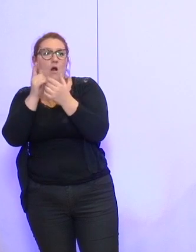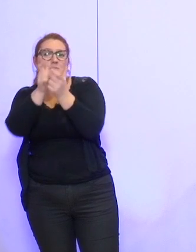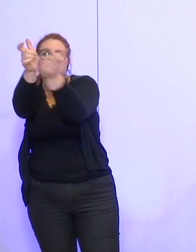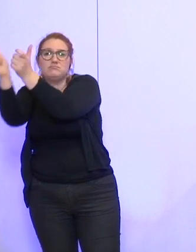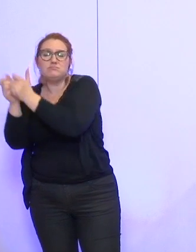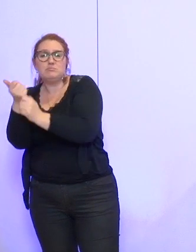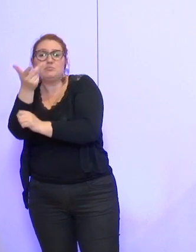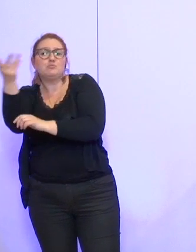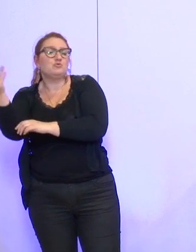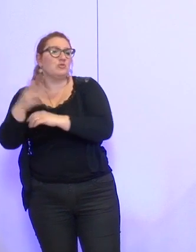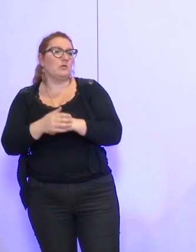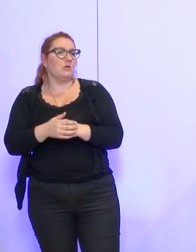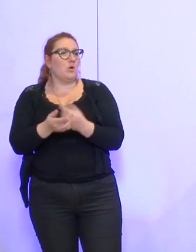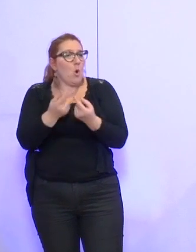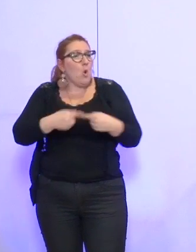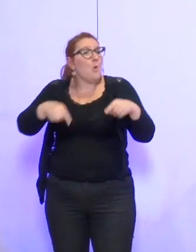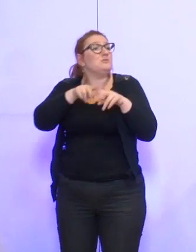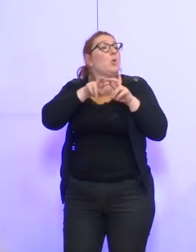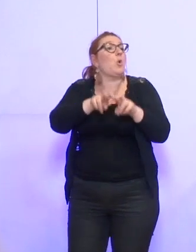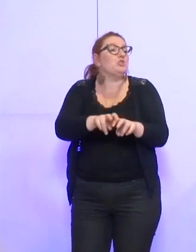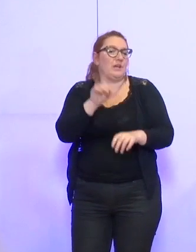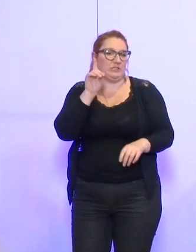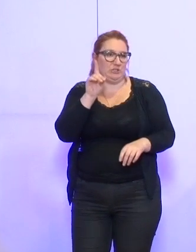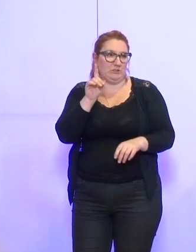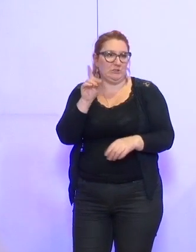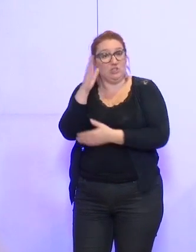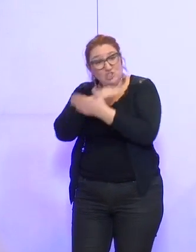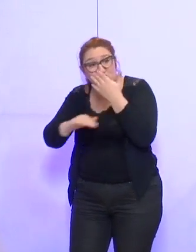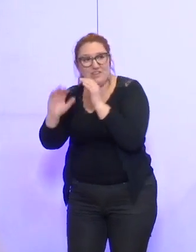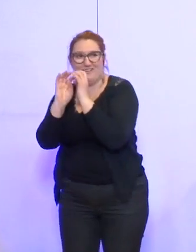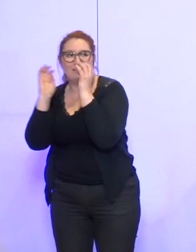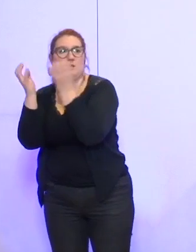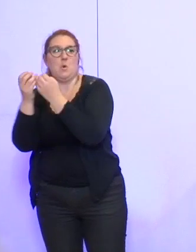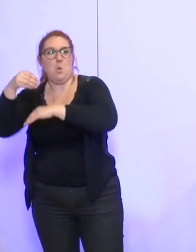La commission recherche du Conseil académique. Tout à fait.